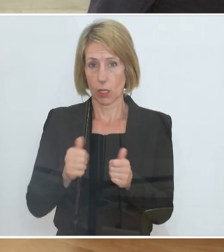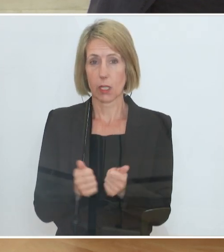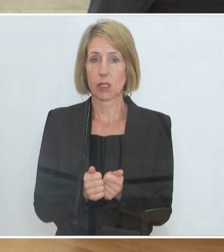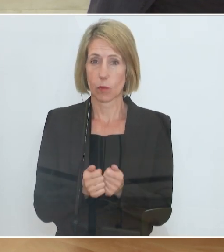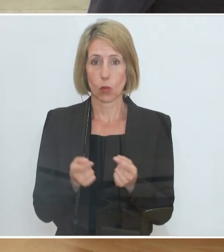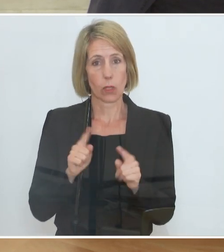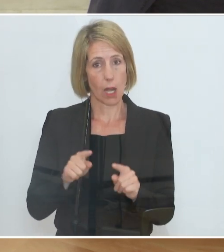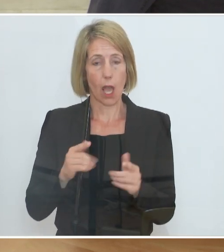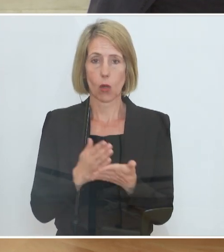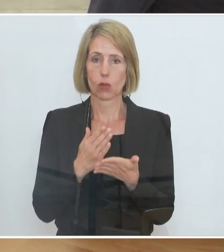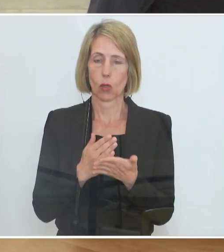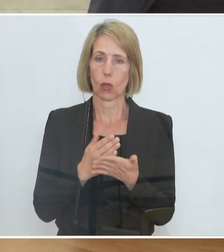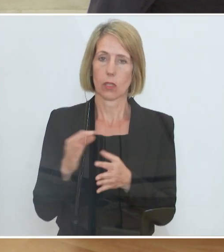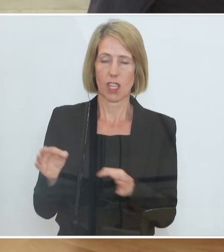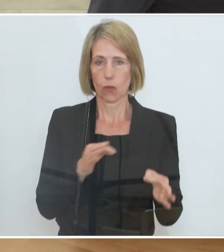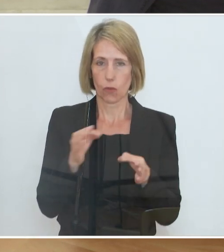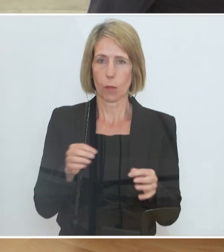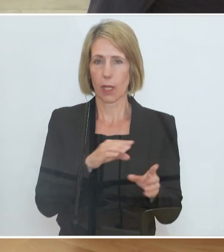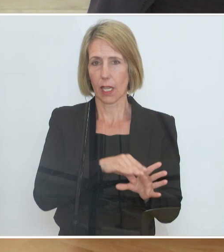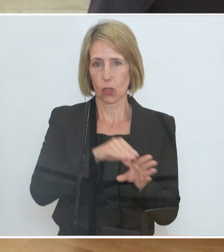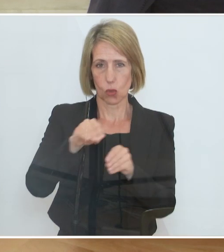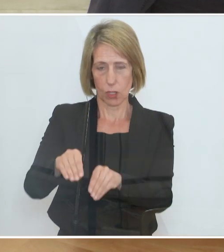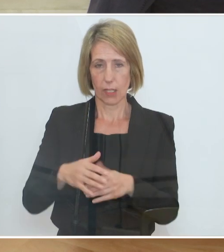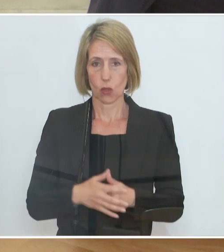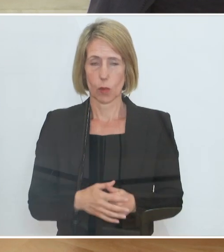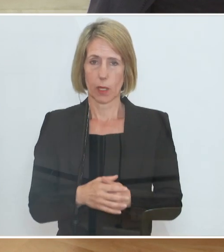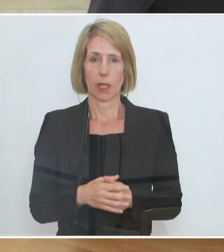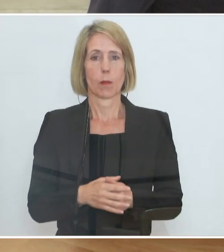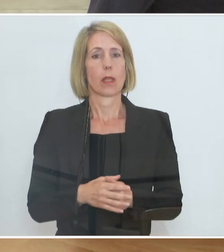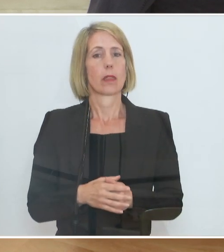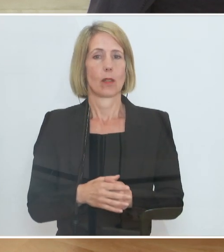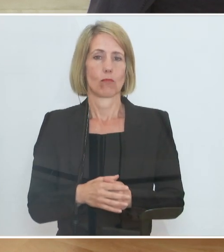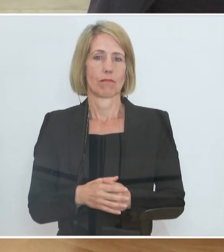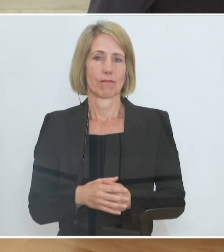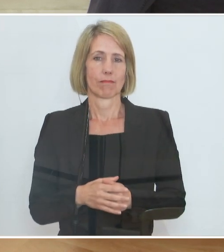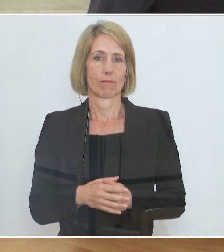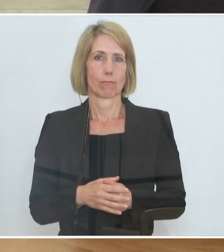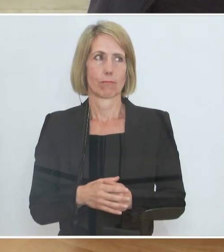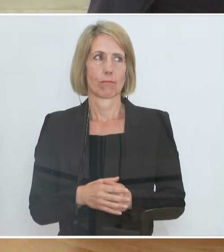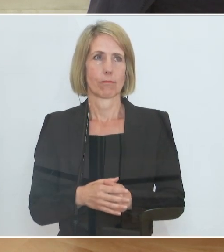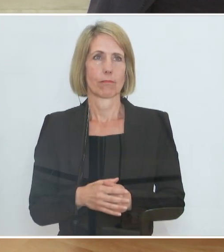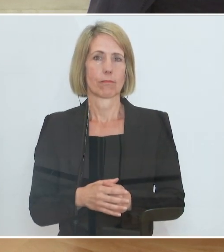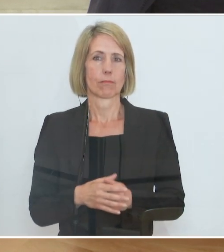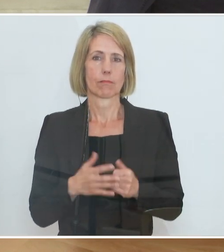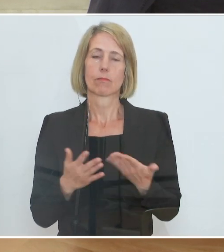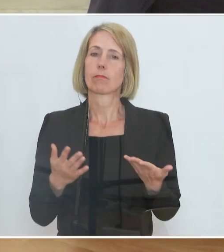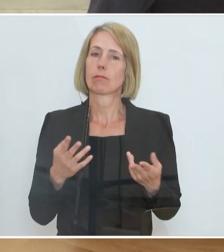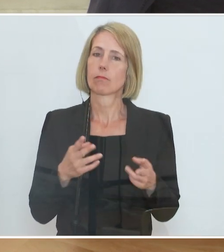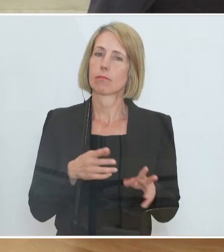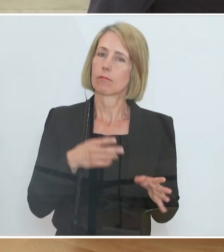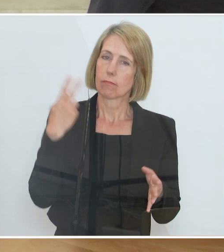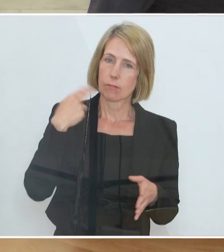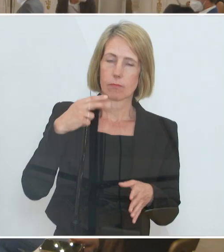evaluiert. Aber ist das sozusagen in den Parametern das, was Sie sich vorstellen können, auch in der Zeit nach der Krise? Darf ich gleich beginnen?